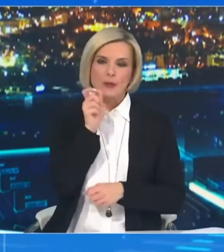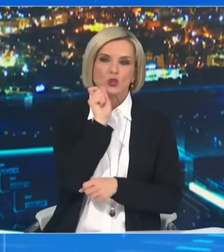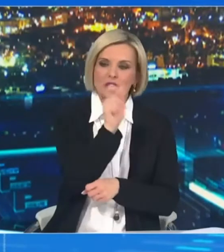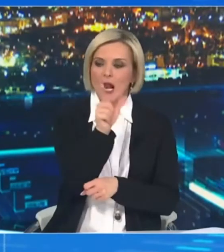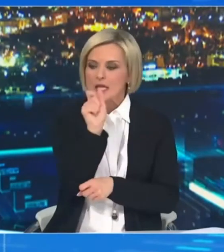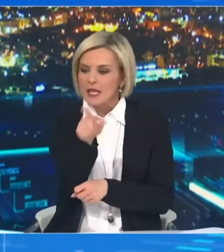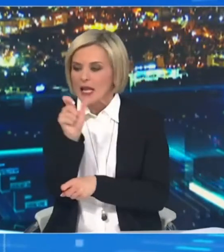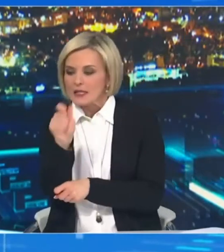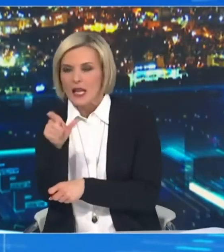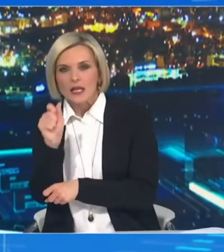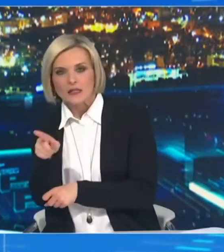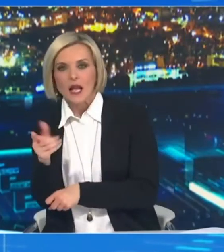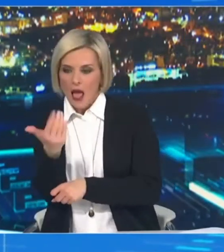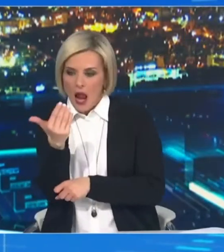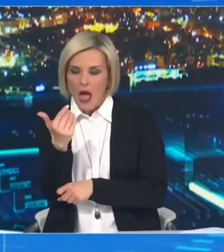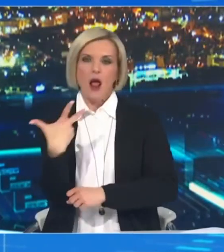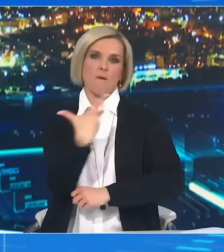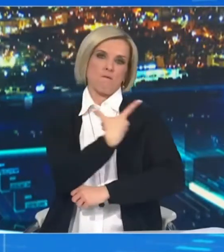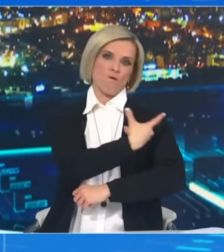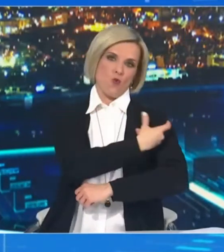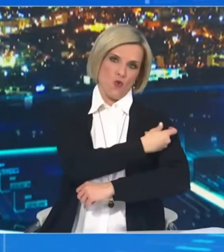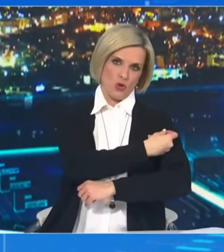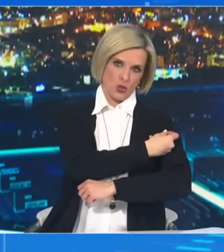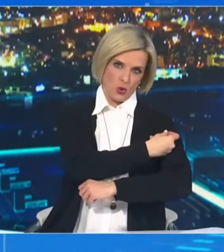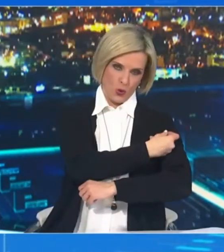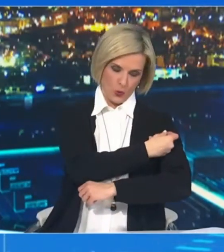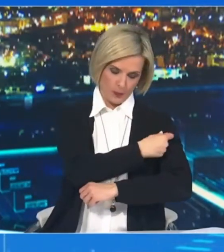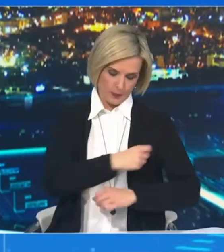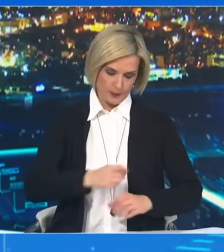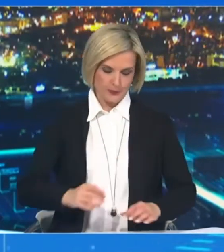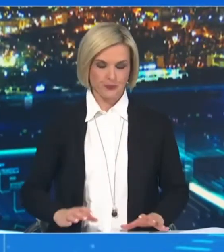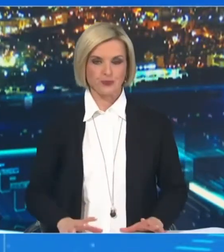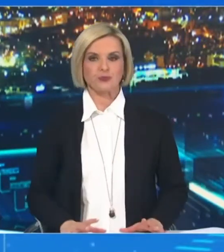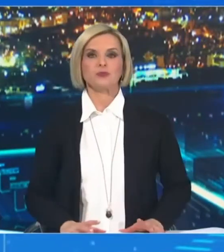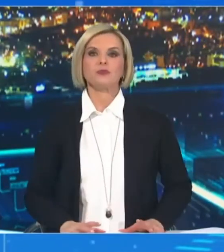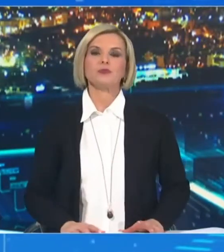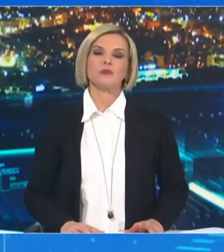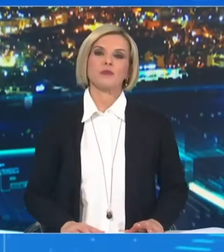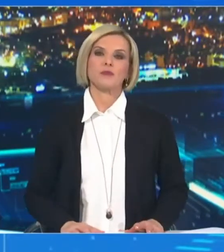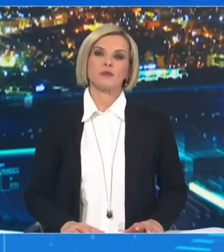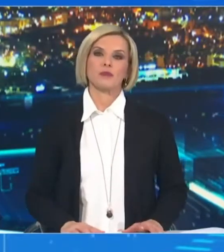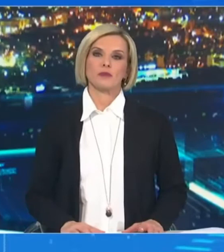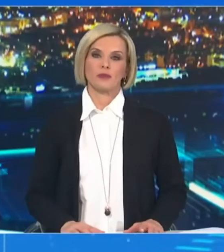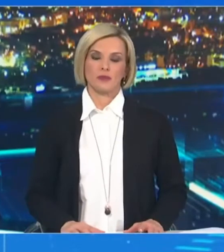των ασθενών που πρόκειται να εμβολιαστούν.